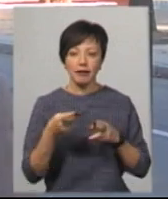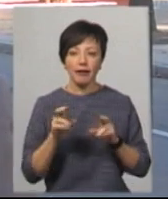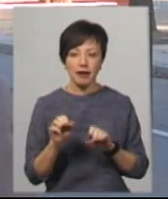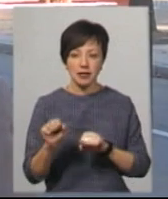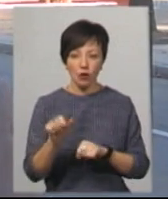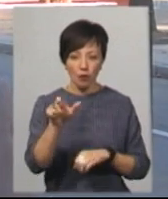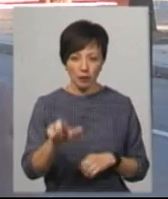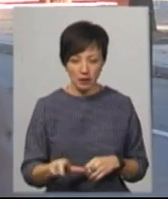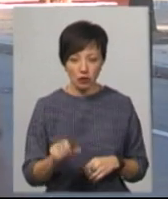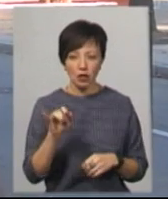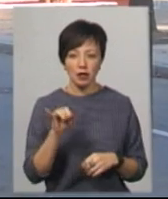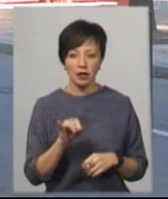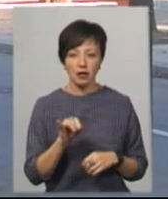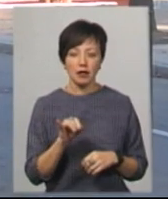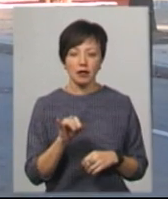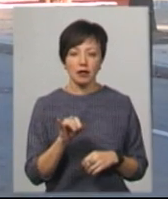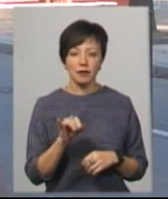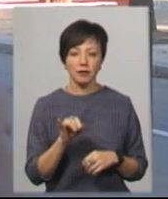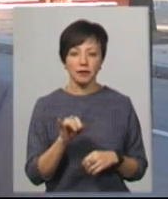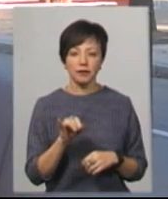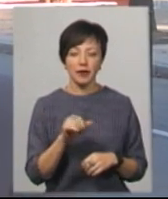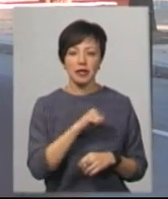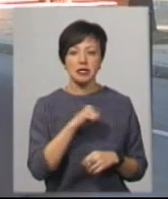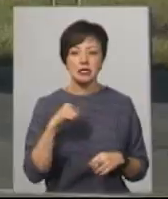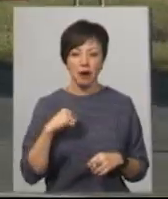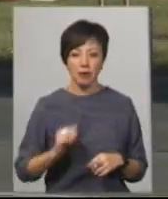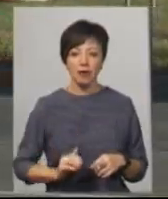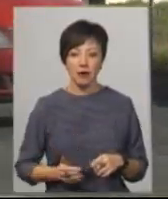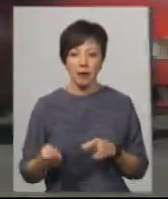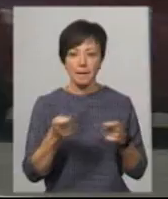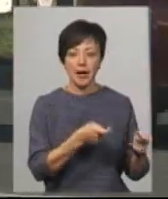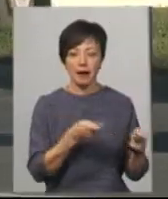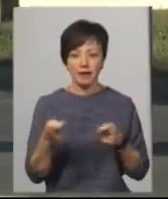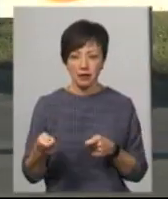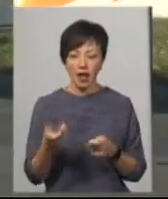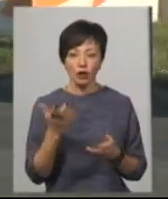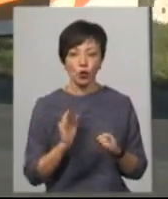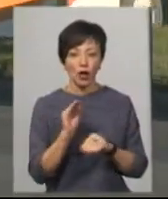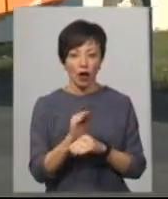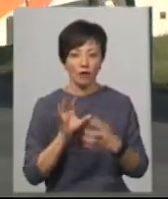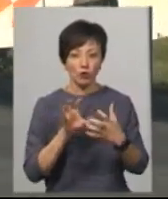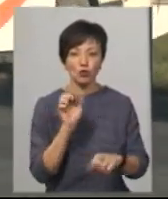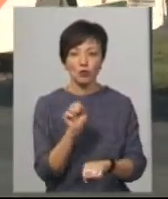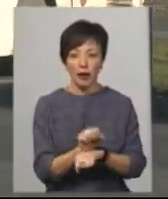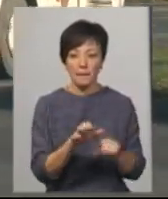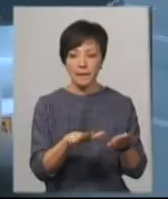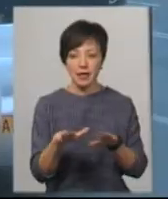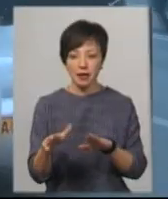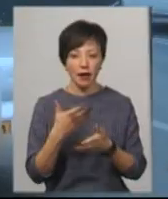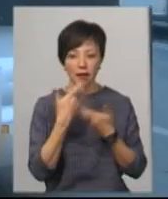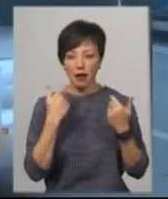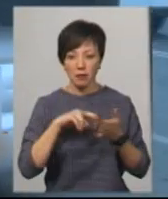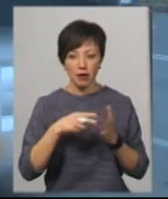пасажир, перевізником пасажир і сам перевізник. Олег Савінський додає, якщо автобус зупиняється у тих місцях, де не